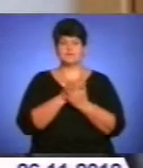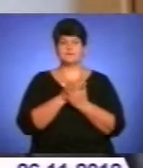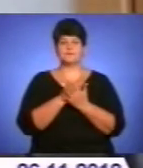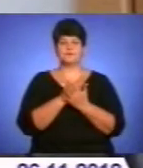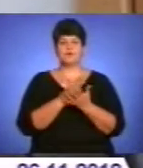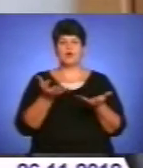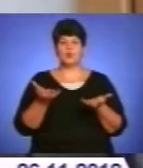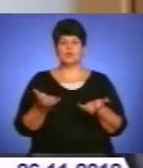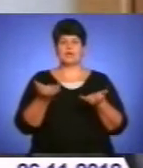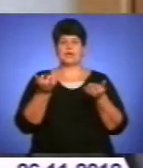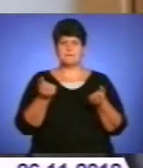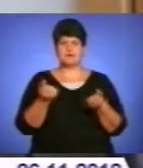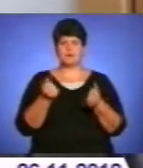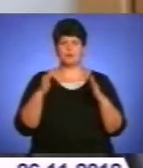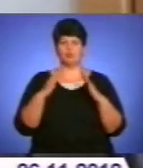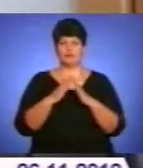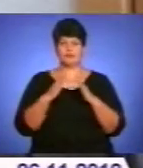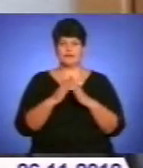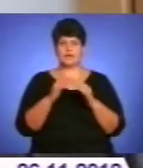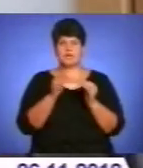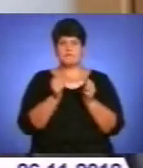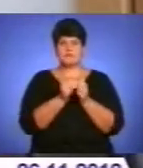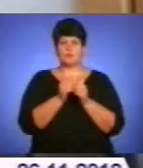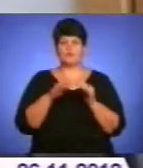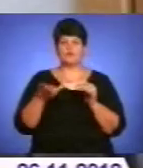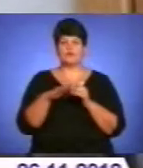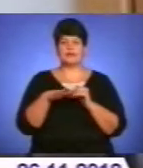утримання будинків і прибутнкової території.